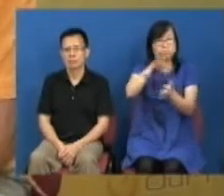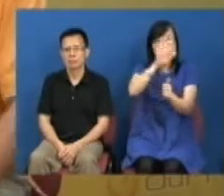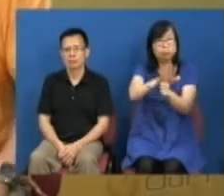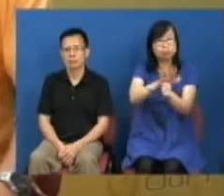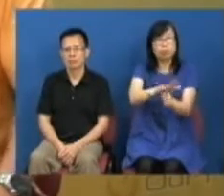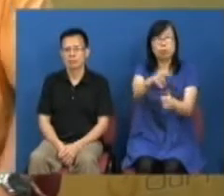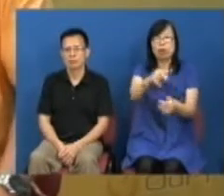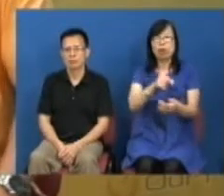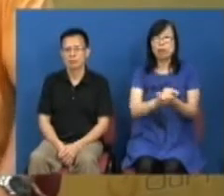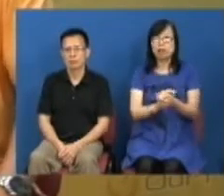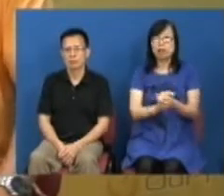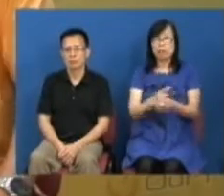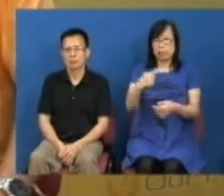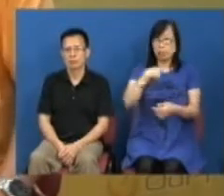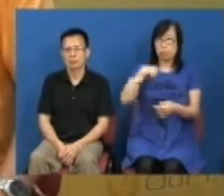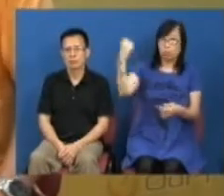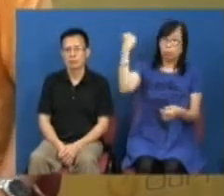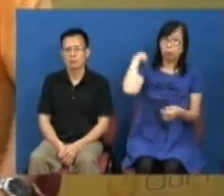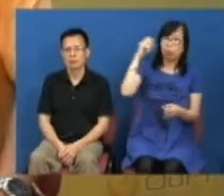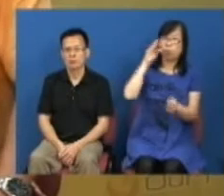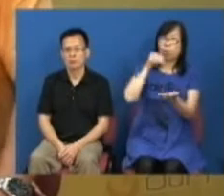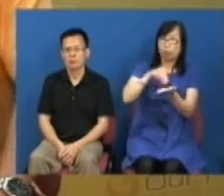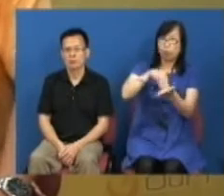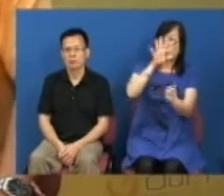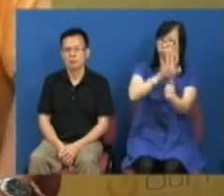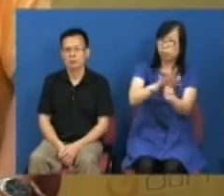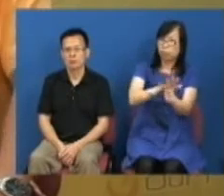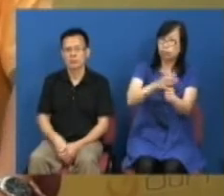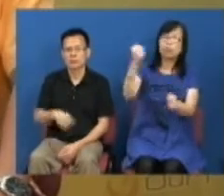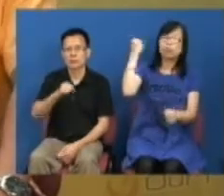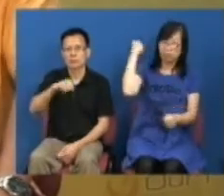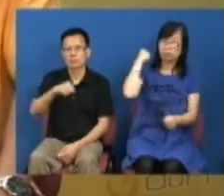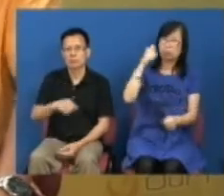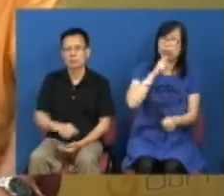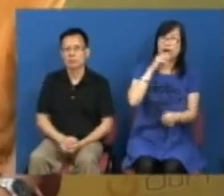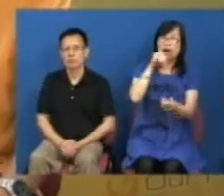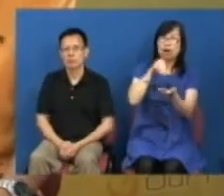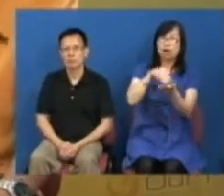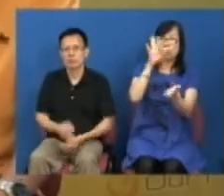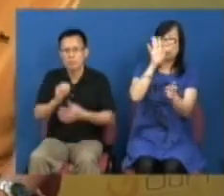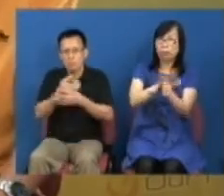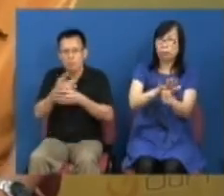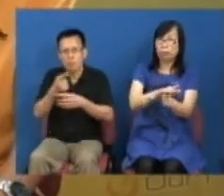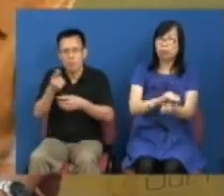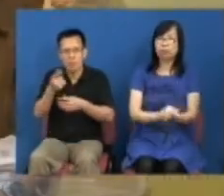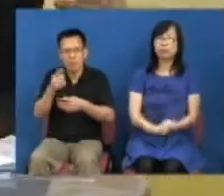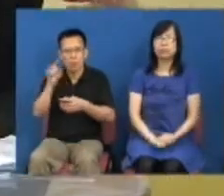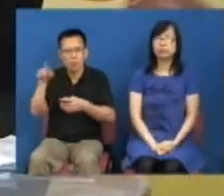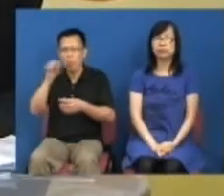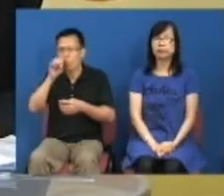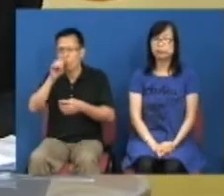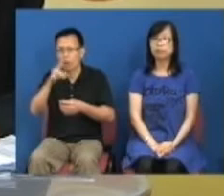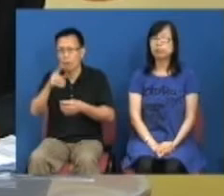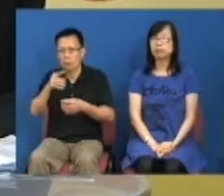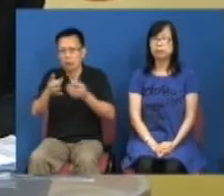说的那种叫做尽量确保只是尽量你尽力就行了确保的意思就是因为他说里面的